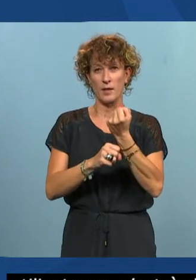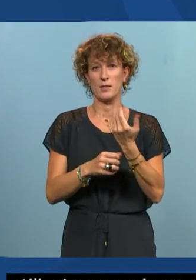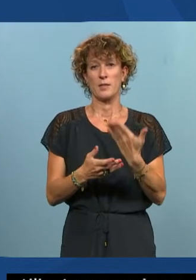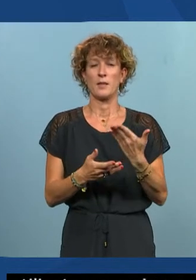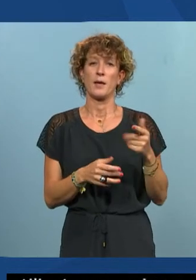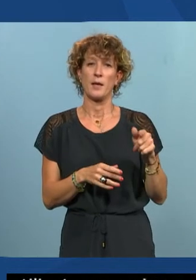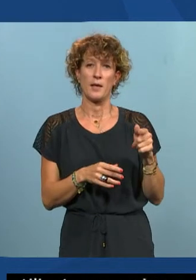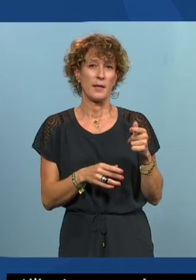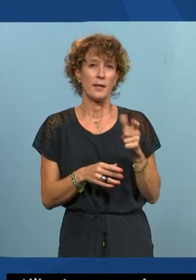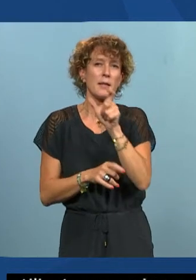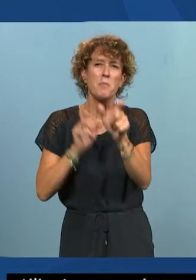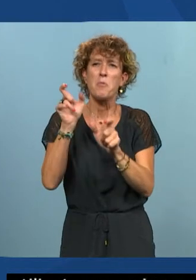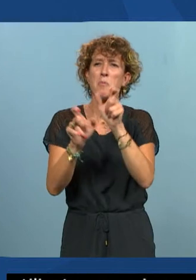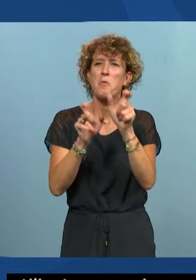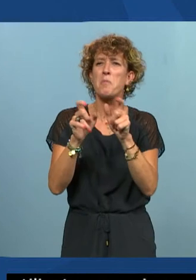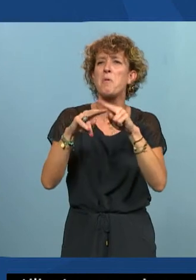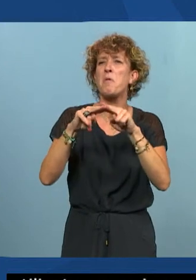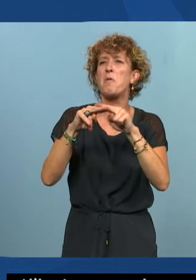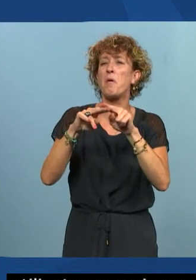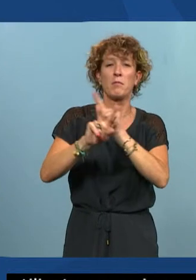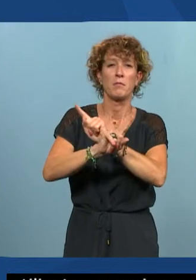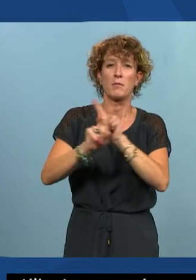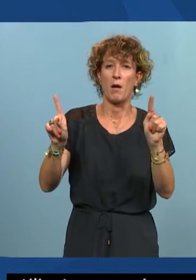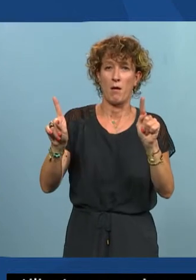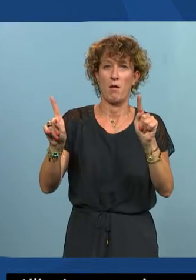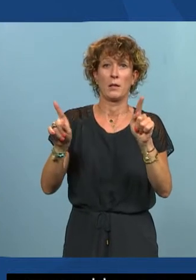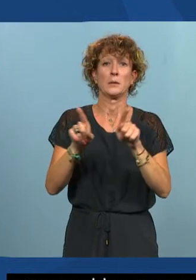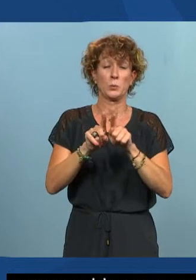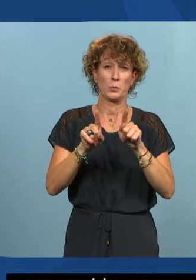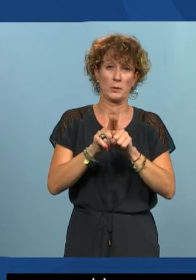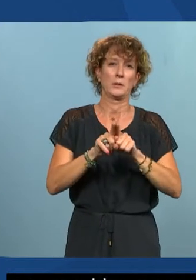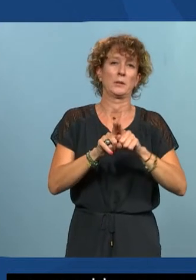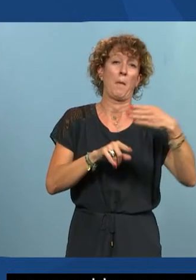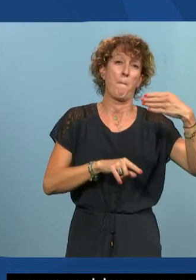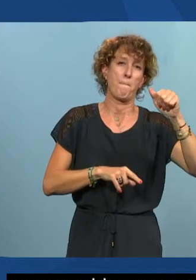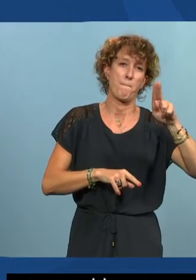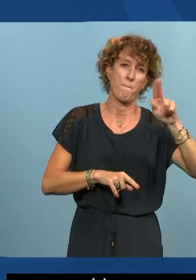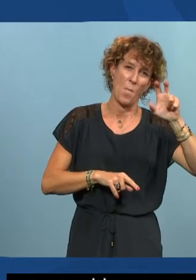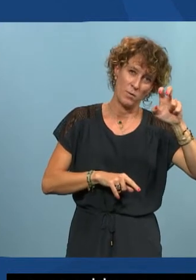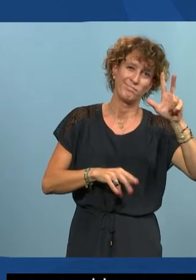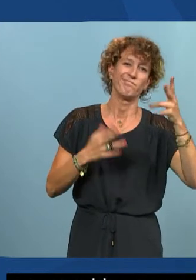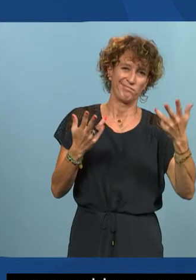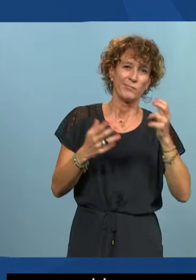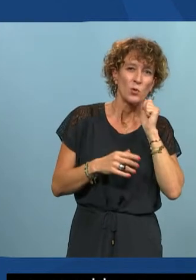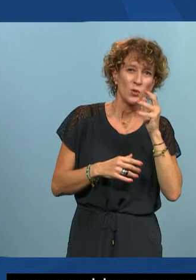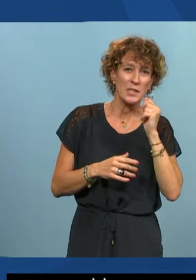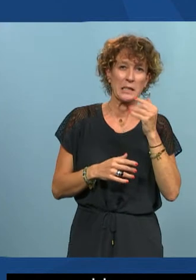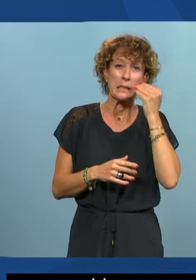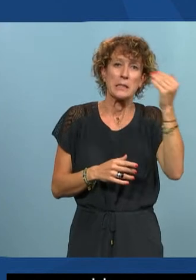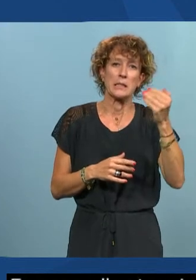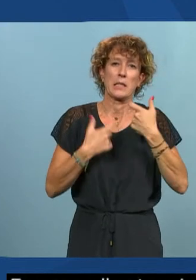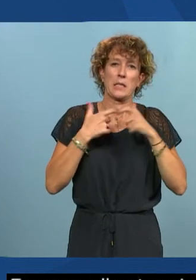vraiment pas des mots. C'est justement des mots, M-A-U-X, au quotidien. Cette inclusion professionnelle à cause du numérique non accessible.